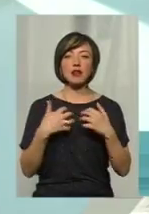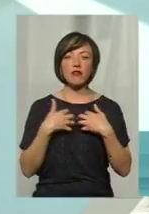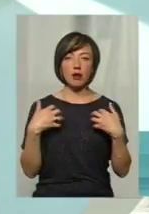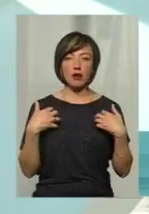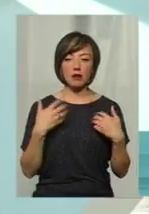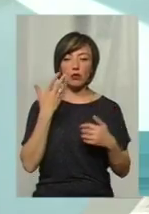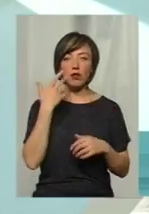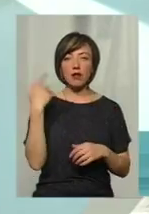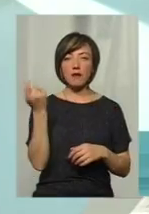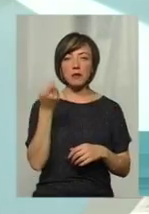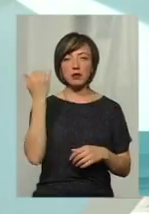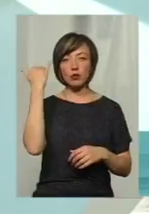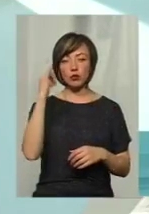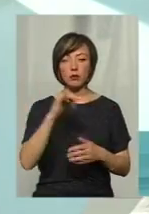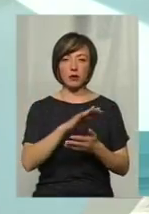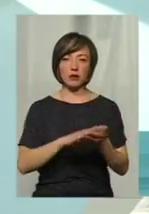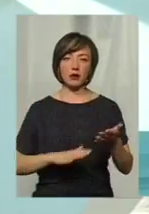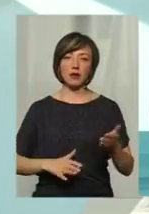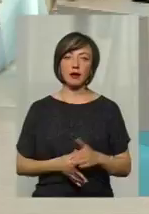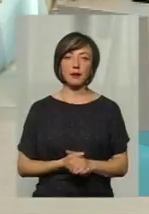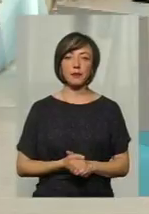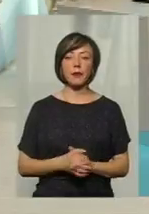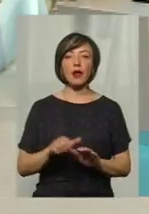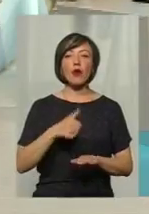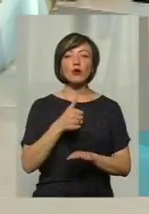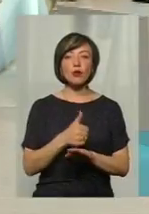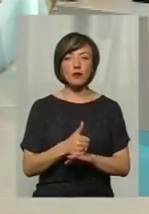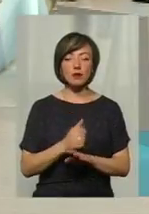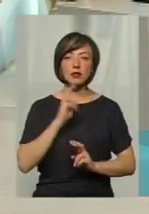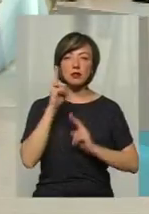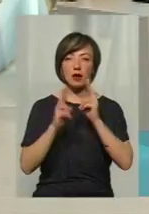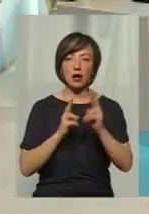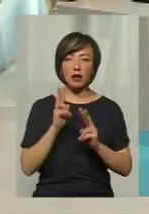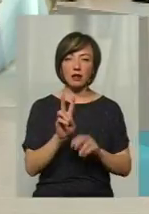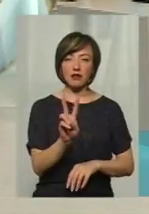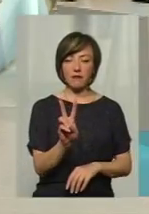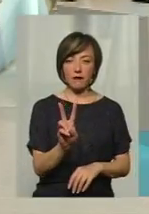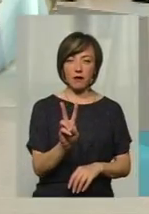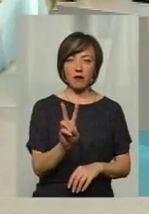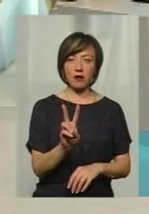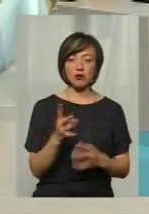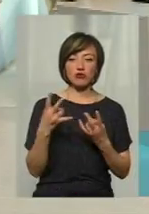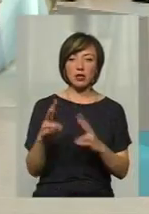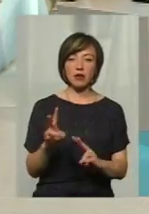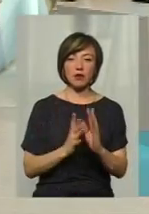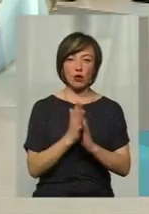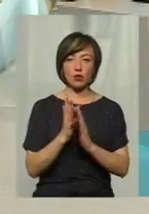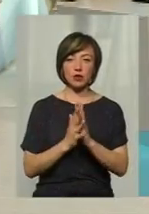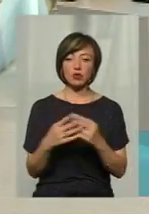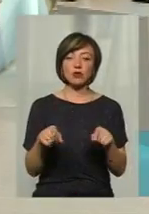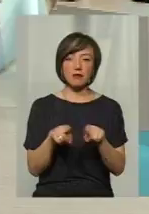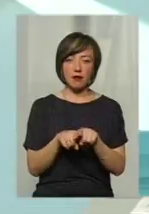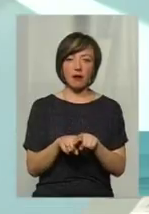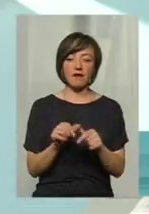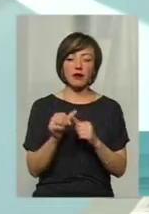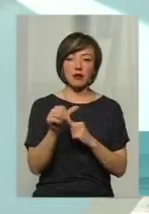вописанні худоби і так далі. Основні скарги поступають нам на ці два шкідливі бур'яни, чому ми так їх і